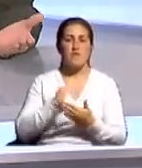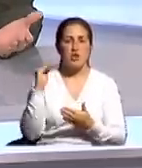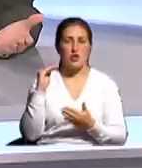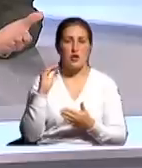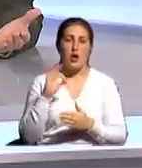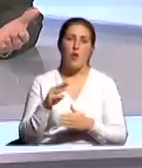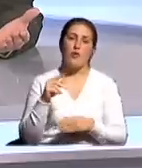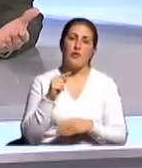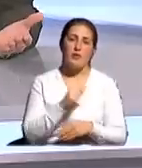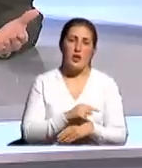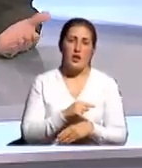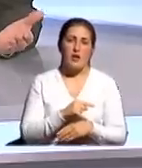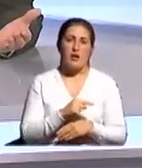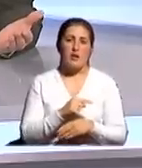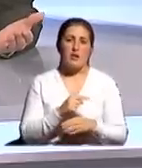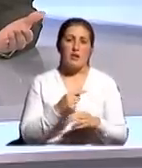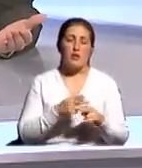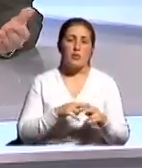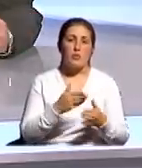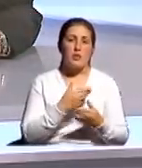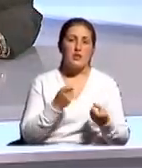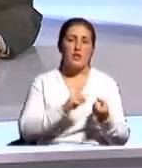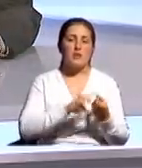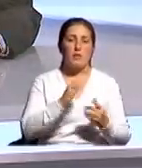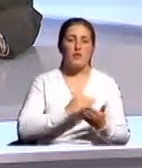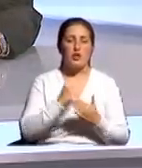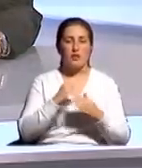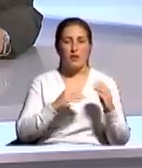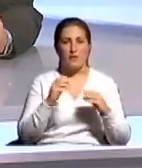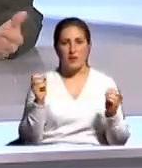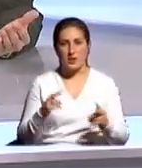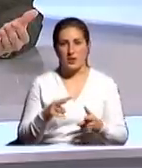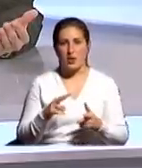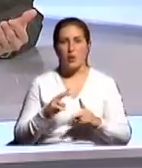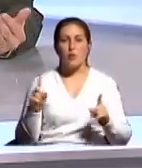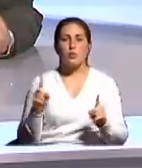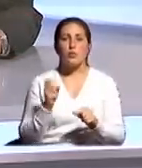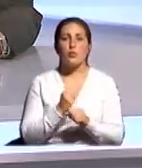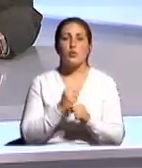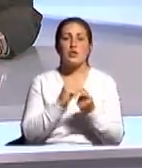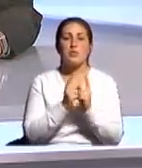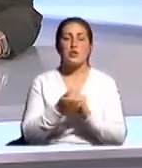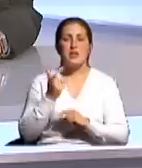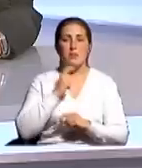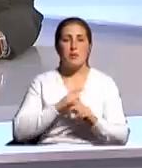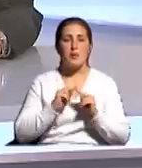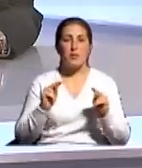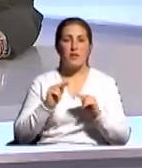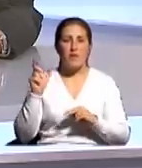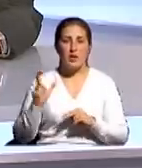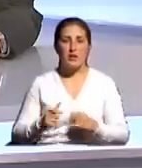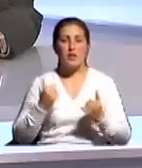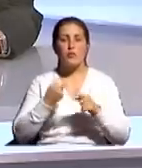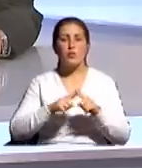тех затрат, которые мы связываем с повышением квалификации. Что должен изменить себе преподаватель для того, чтобы